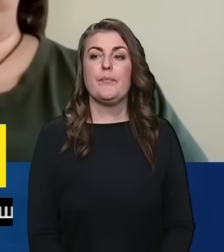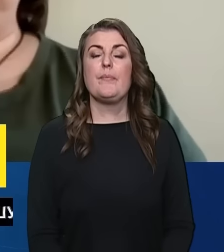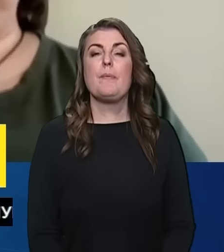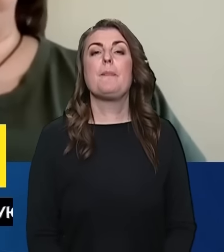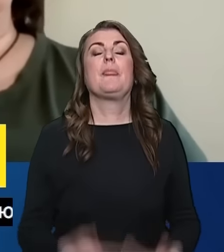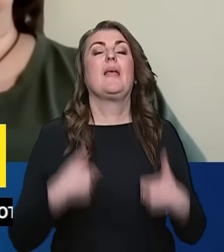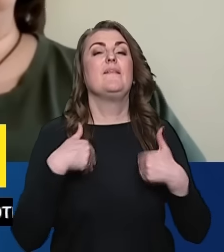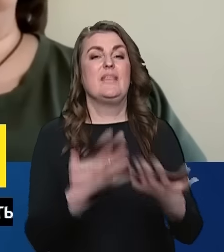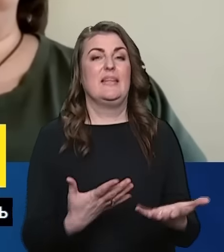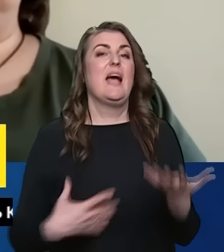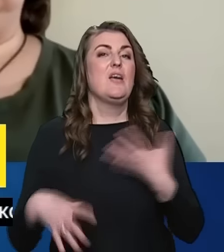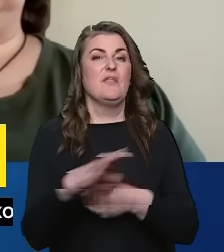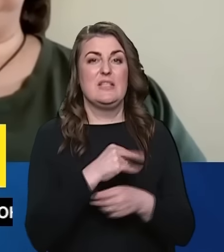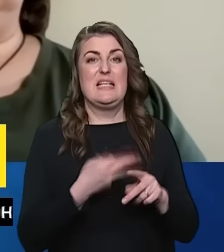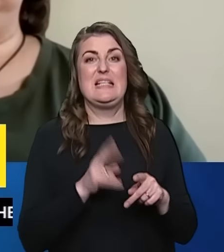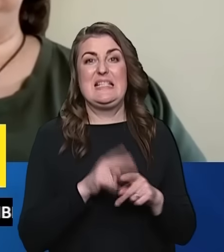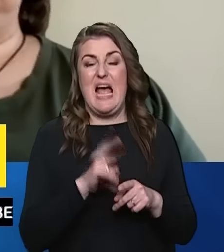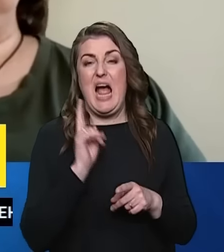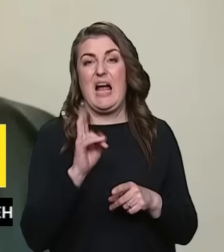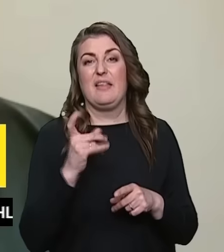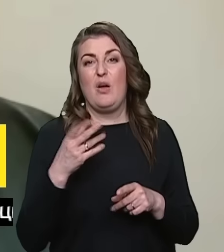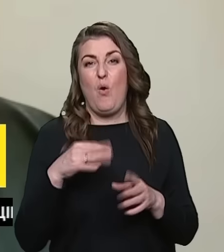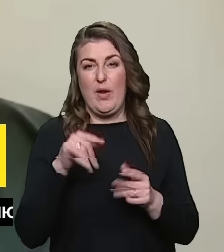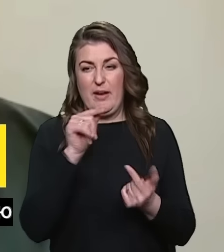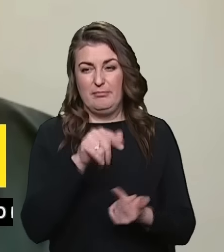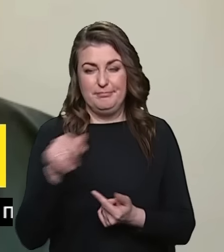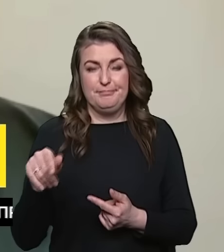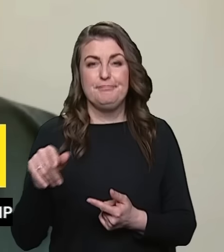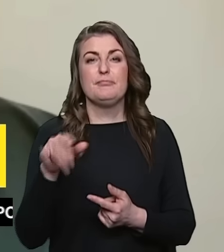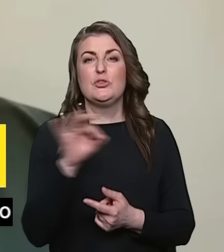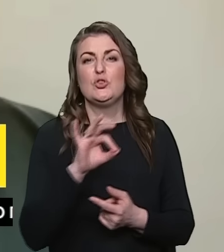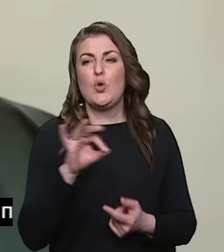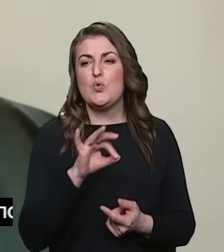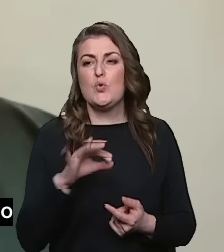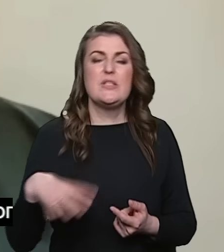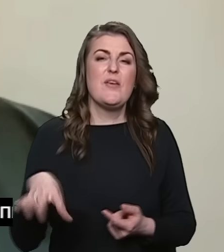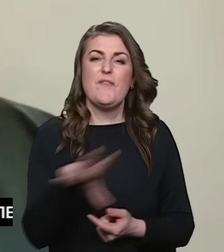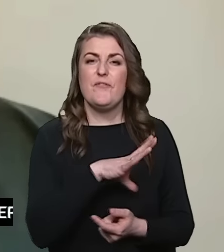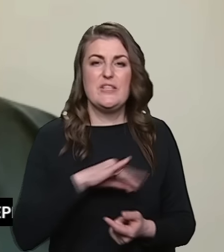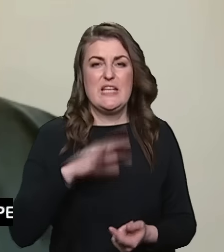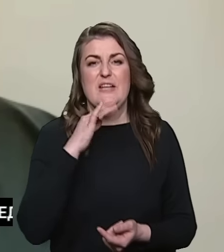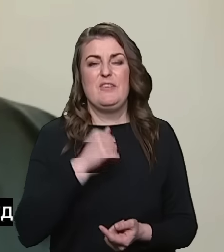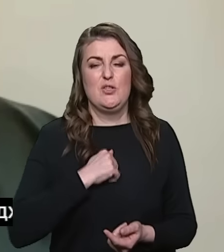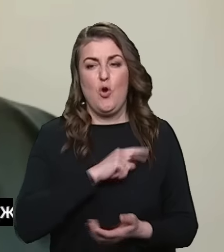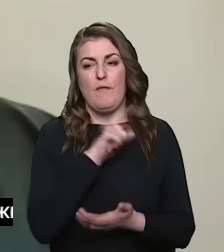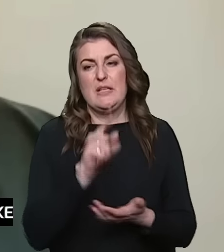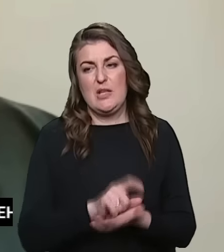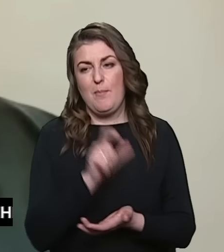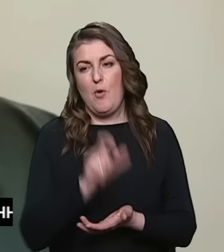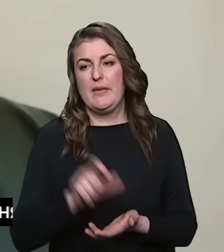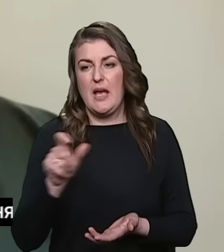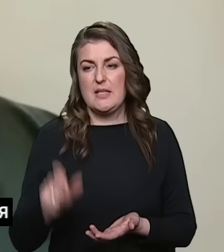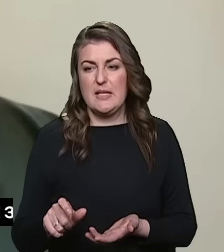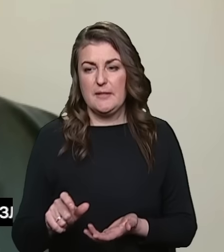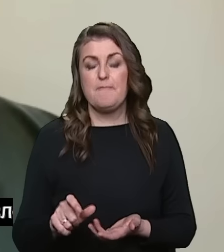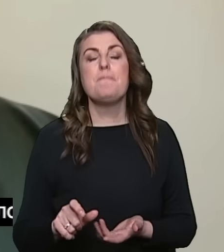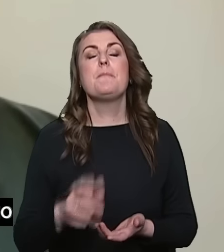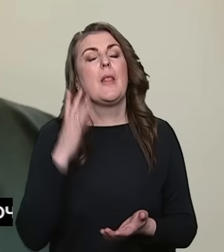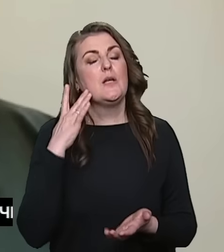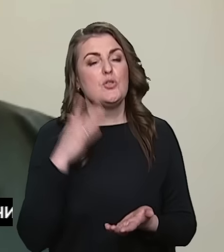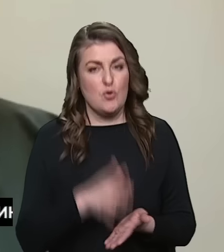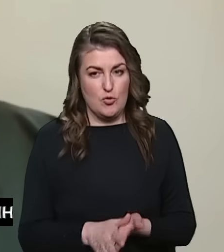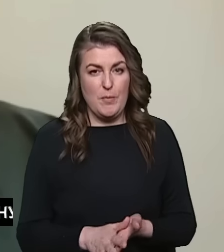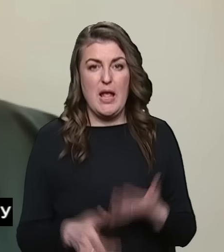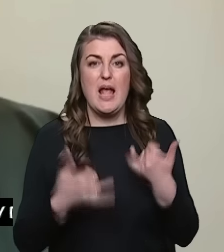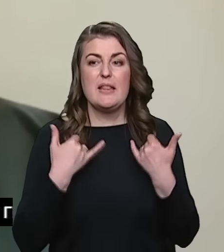Вітаю всіх. Ця категоризація стосується всіх військово зобов'язаних. Зрозуміло.